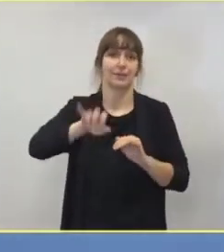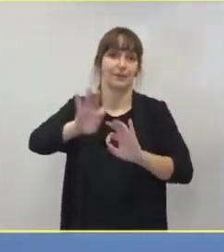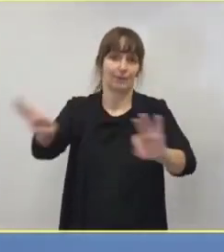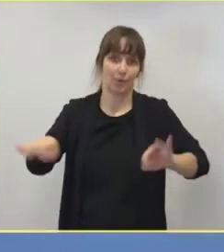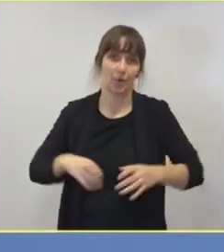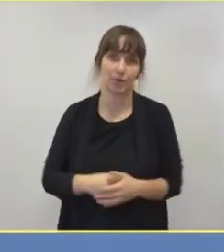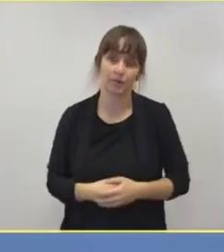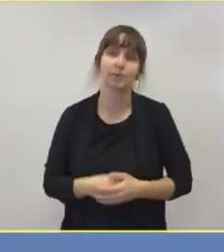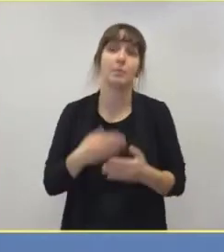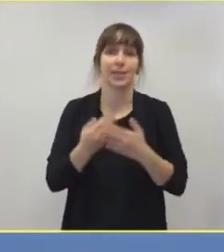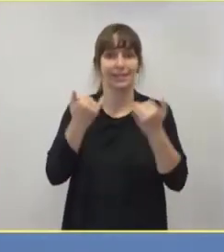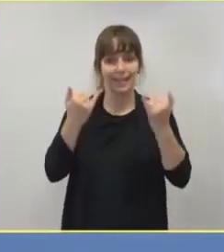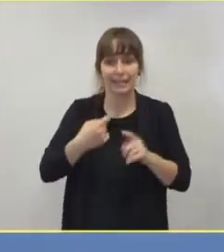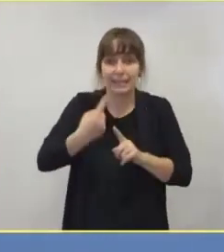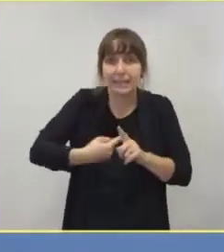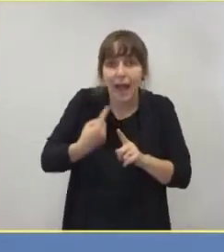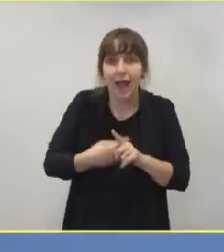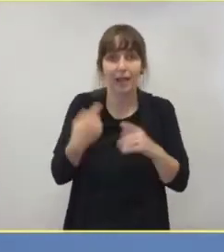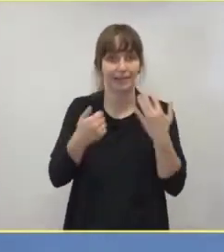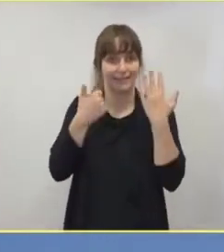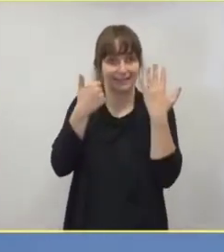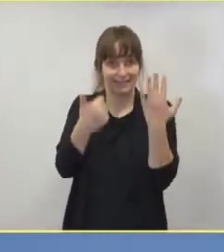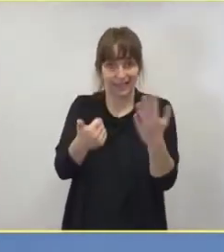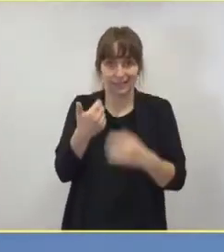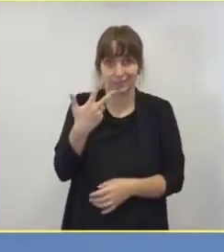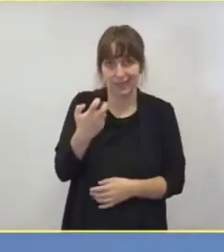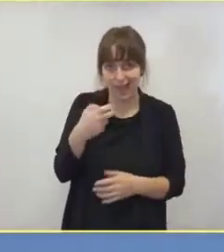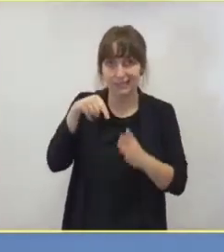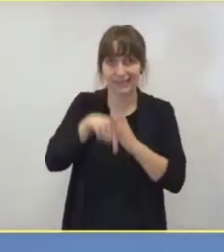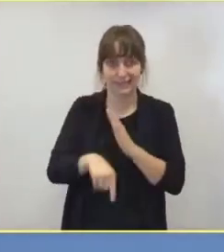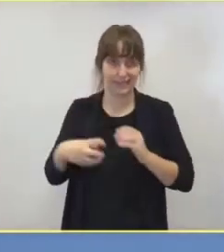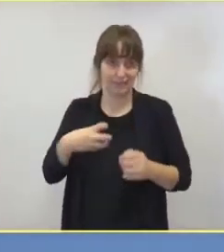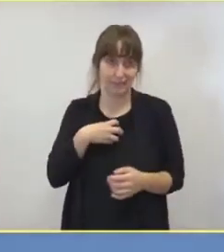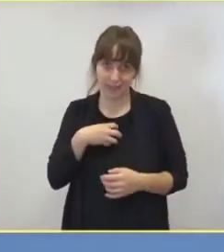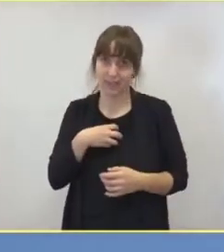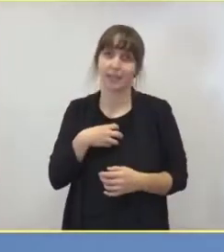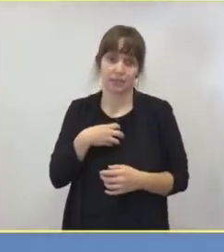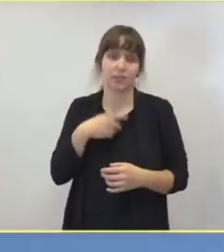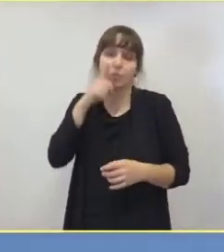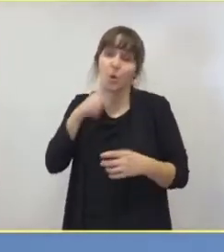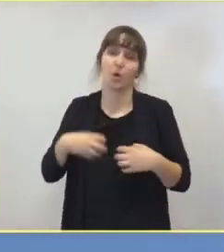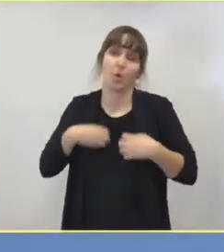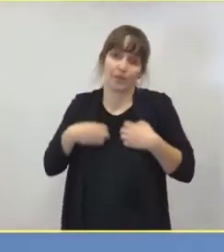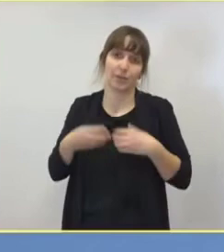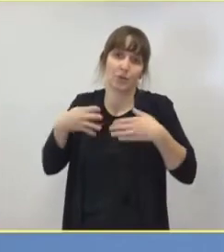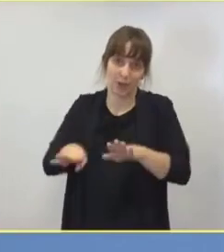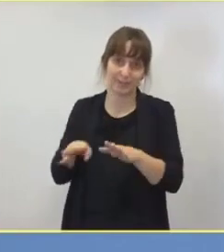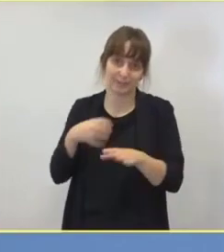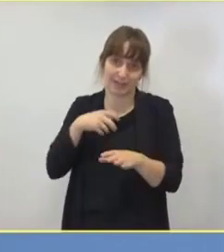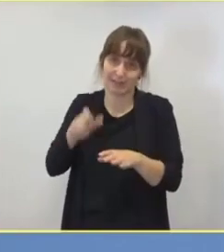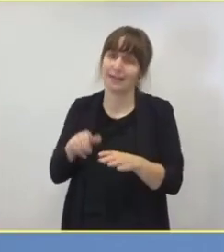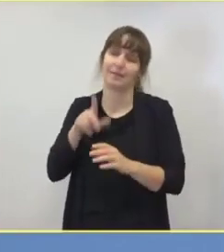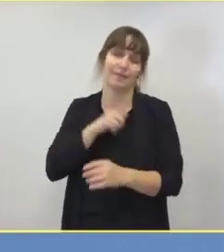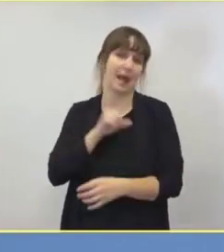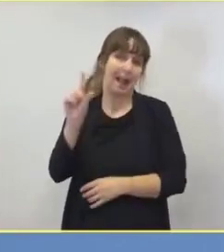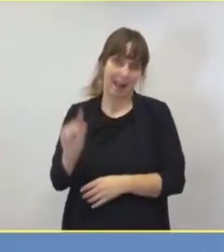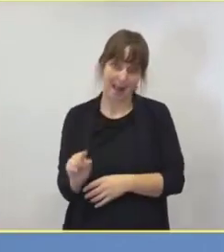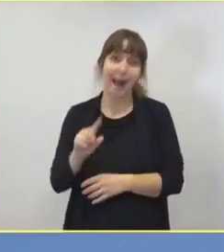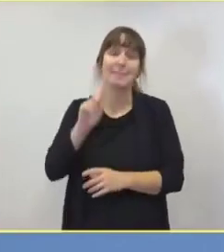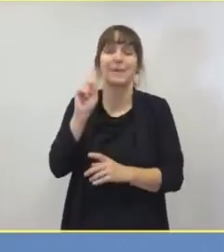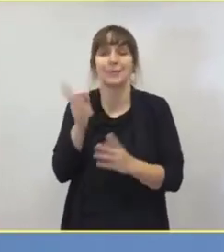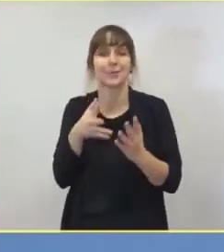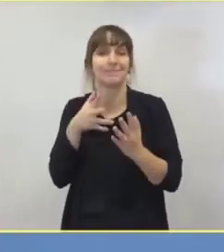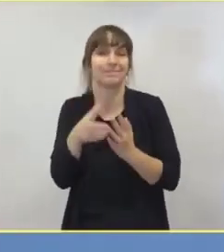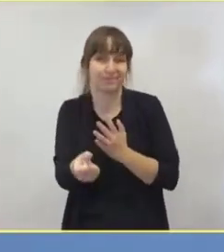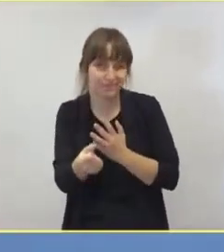Intensivpatienten natürlich im Moment nur Covid-19 sehr, sehr gering. Man muss aber einfach konstatieren, wie